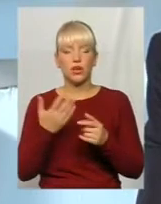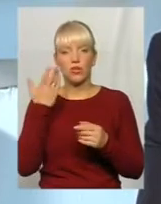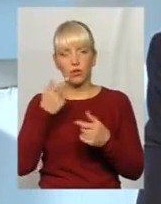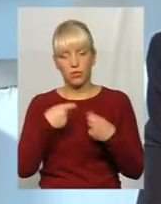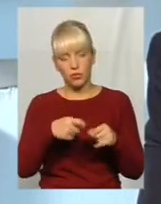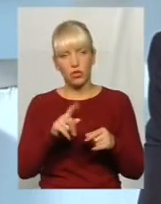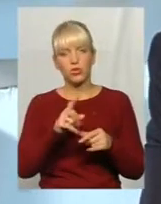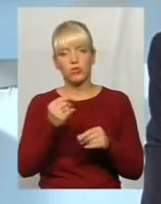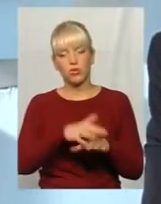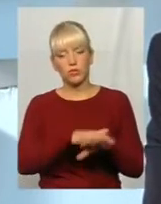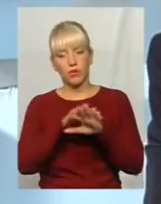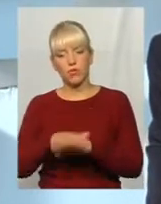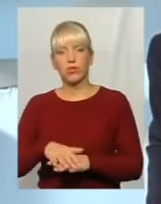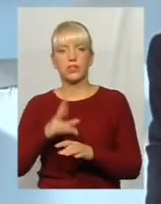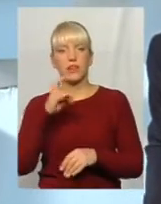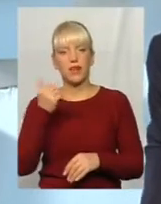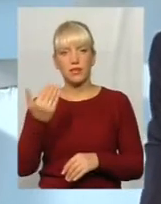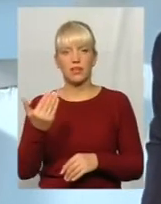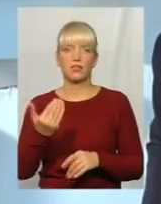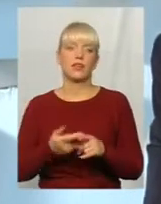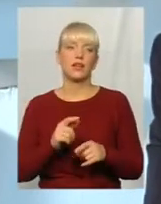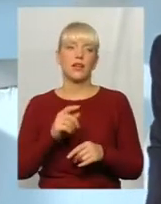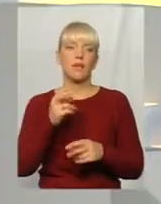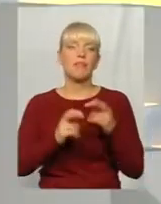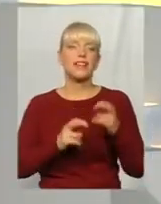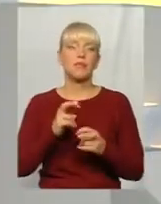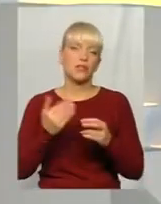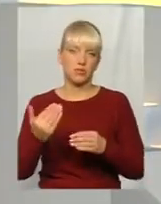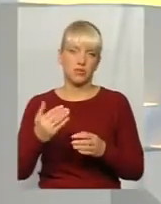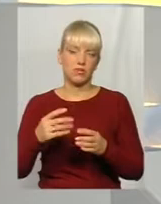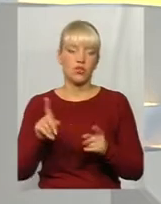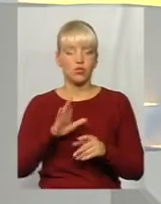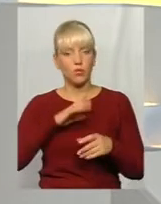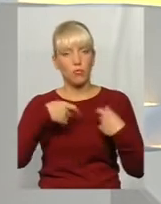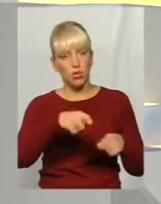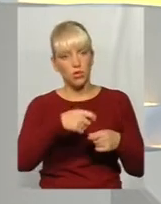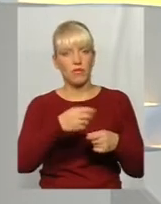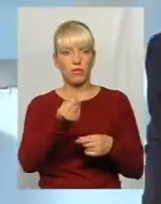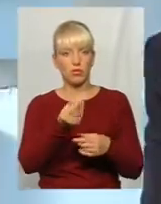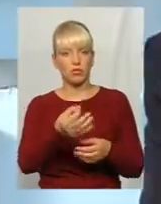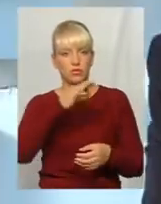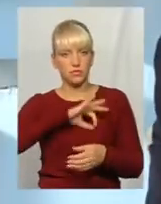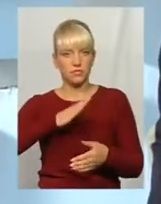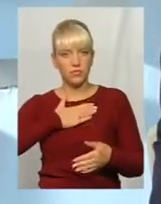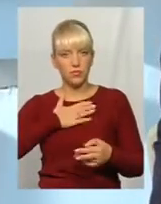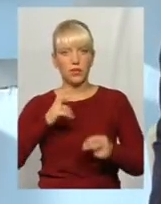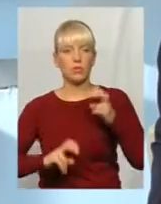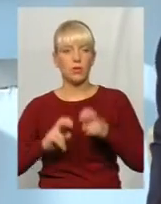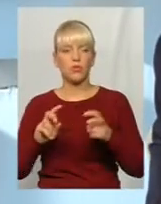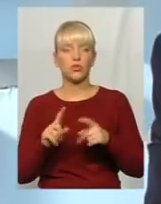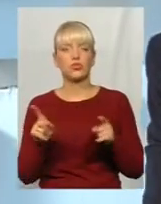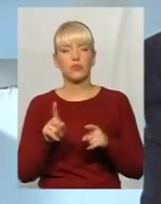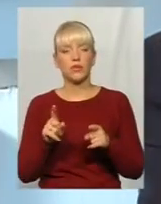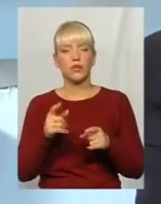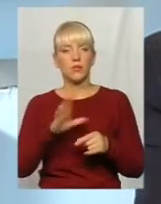для самих комунальних підприємств, для того, щоб в них була мотивація, власне, повністю продавати, долучатися і так далі. Можуть бути випадки,